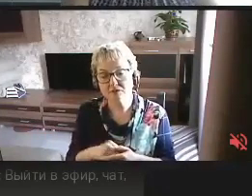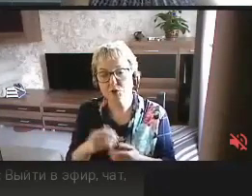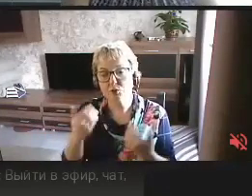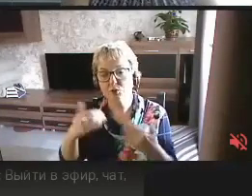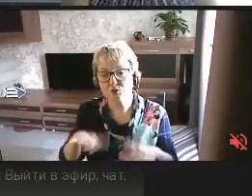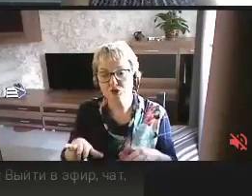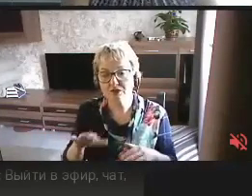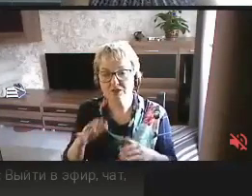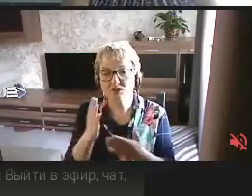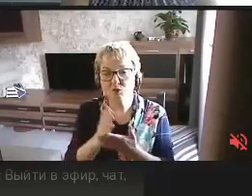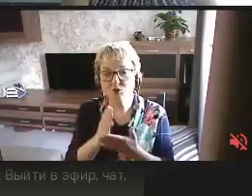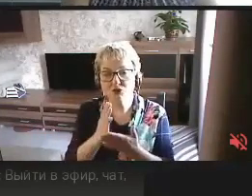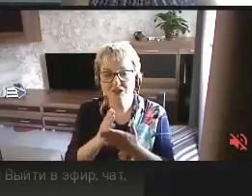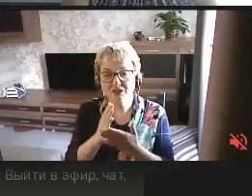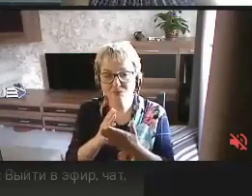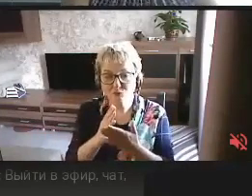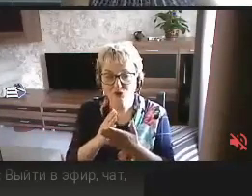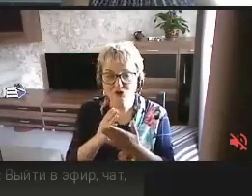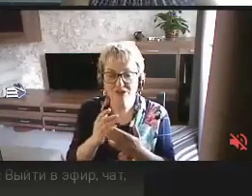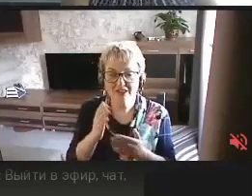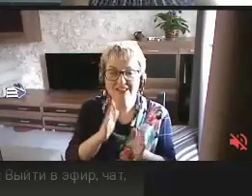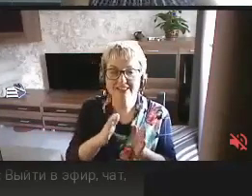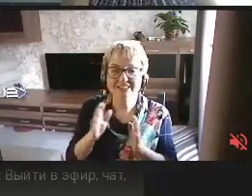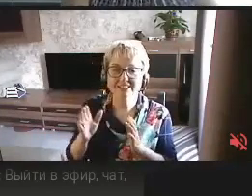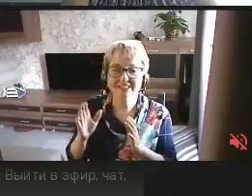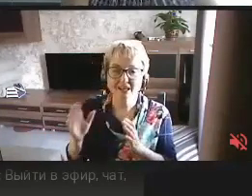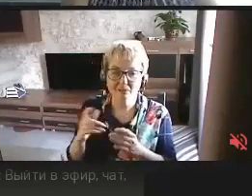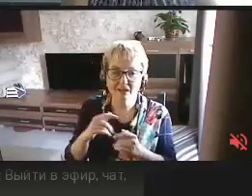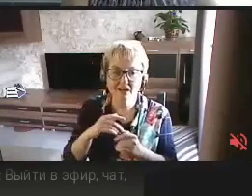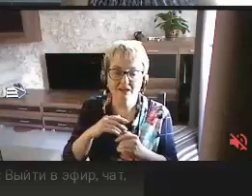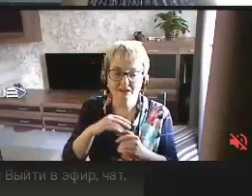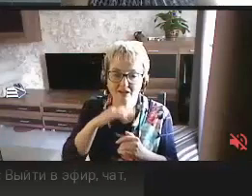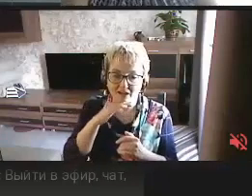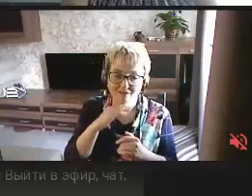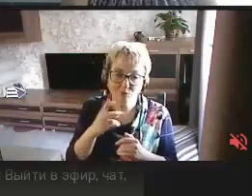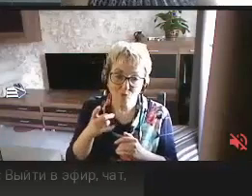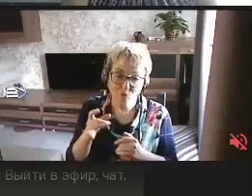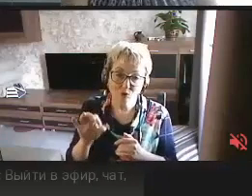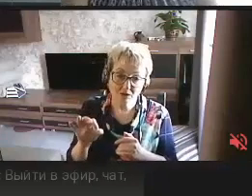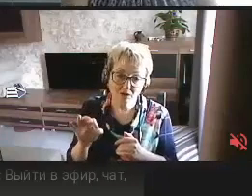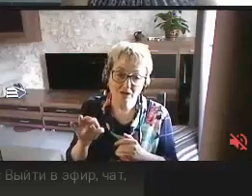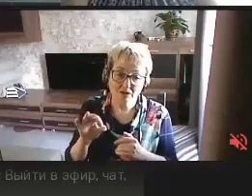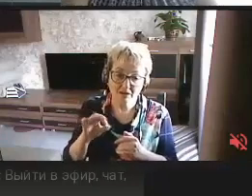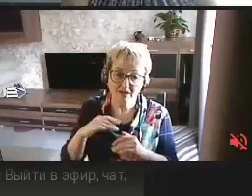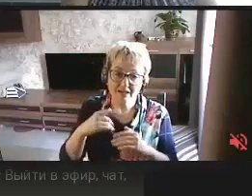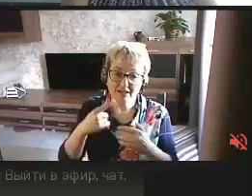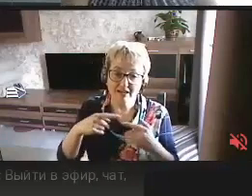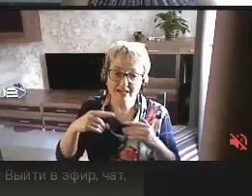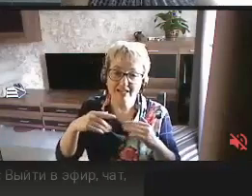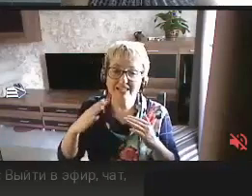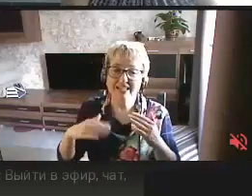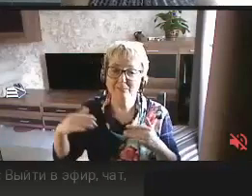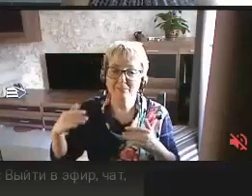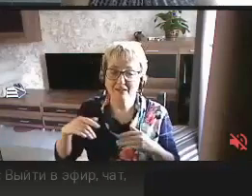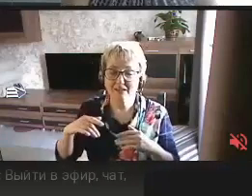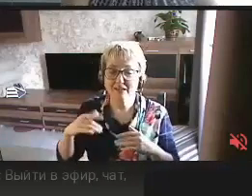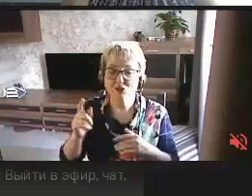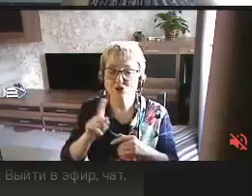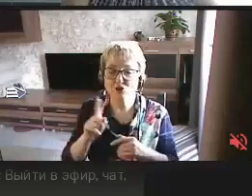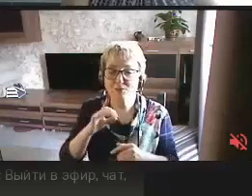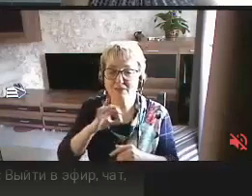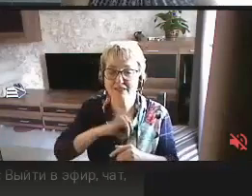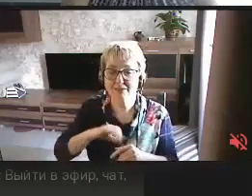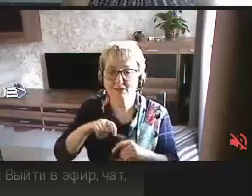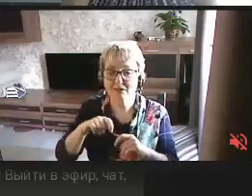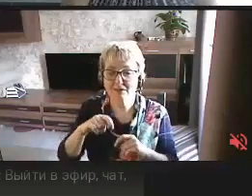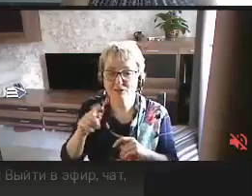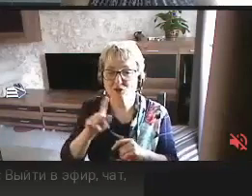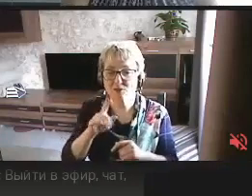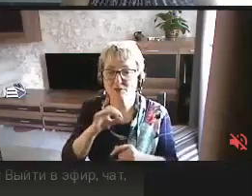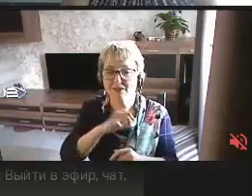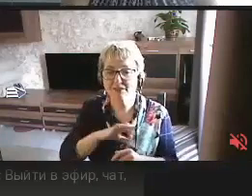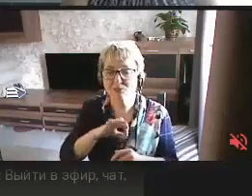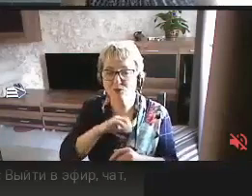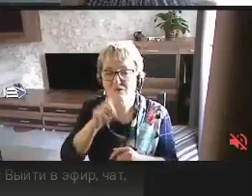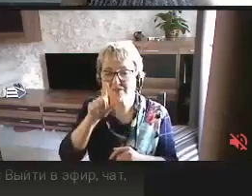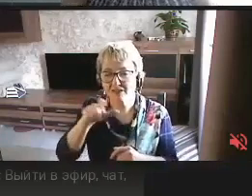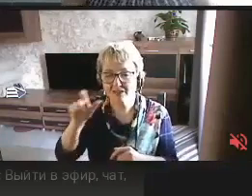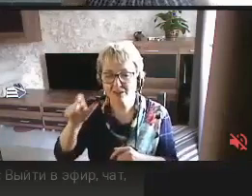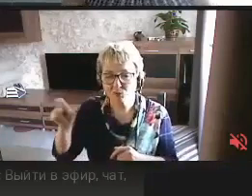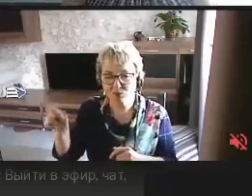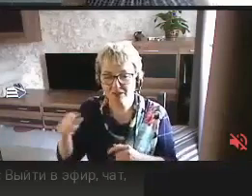уже существующие системы довольно гибки к тому, чтобы их использовали люди с различными